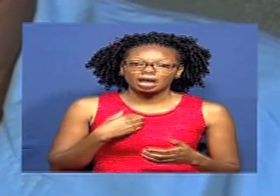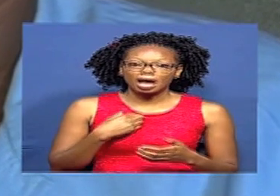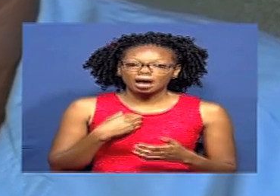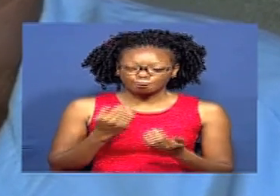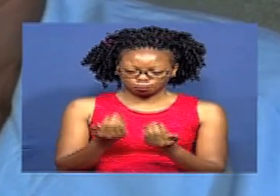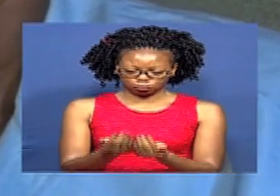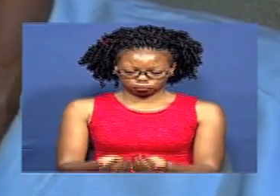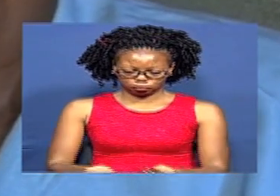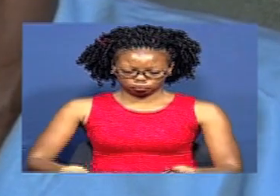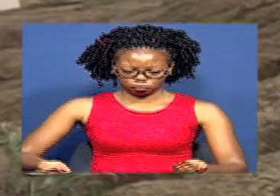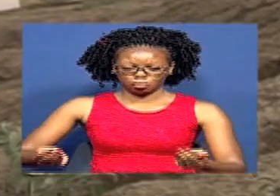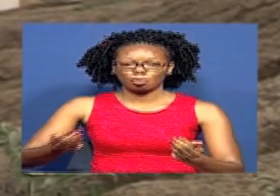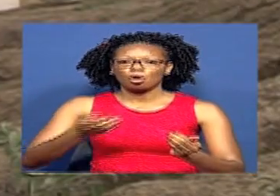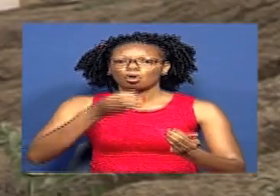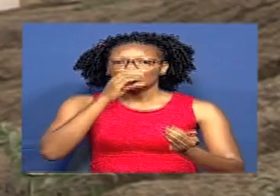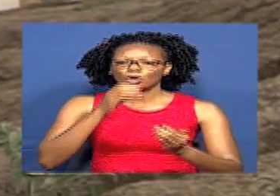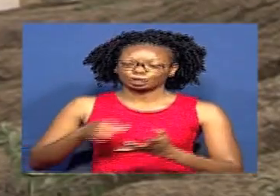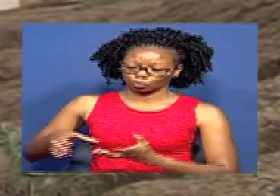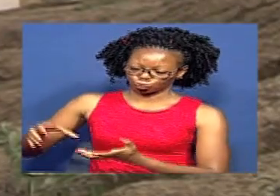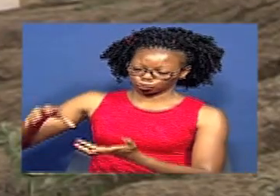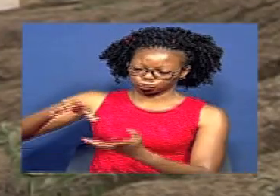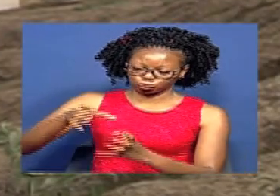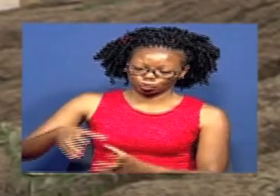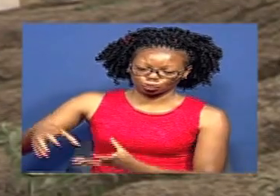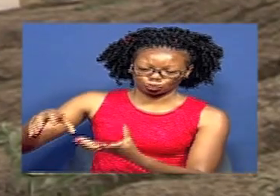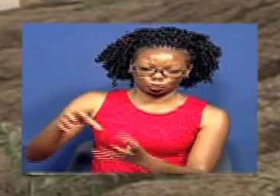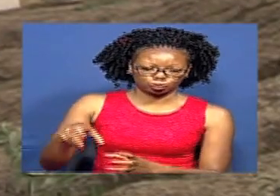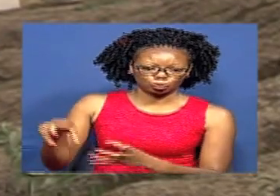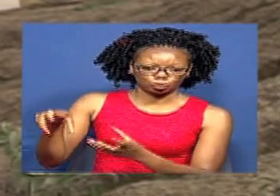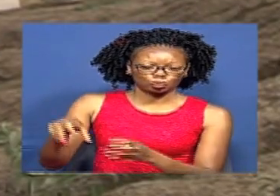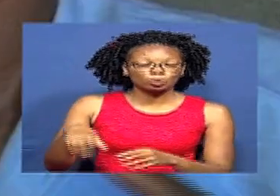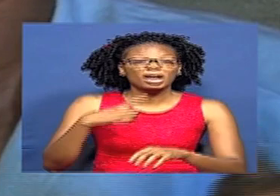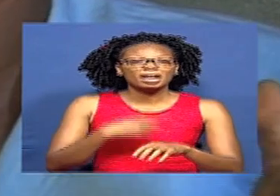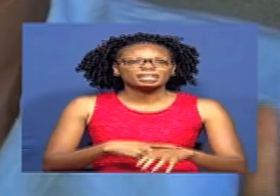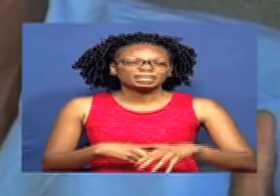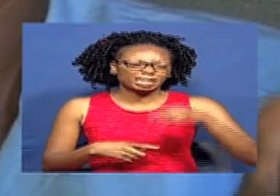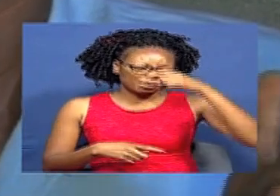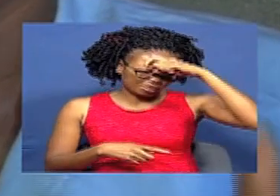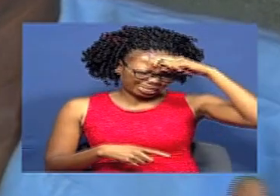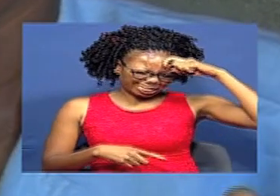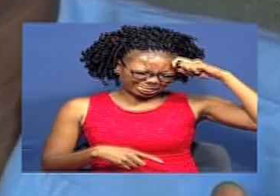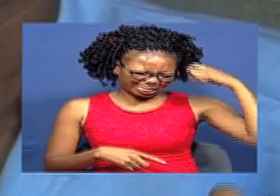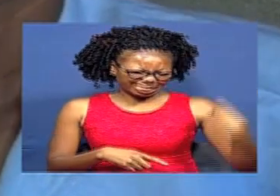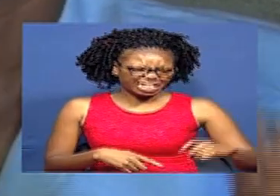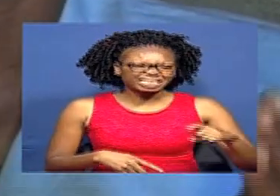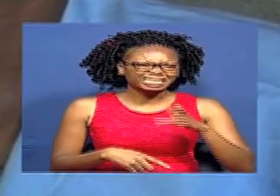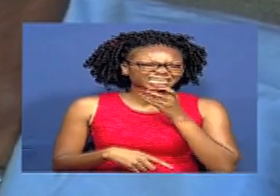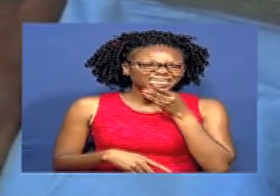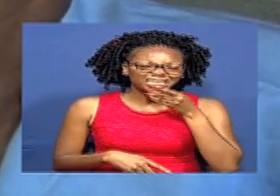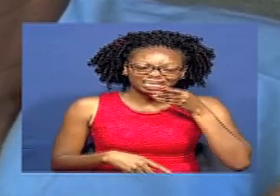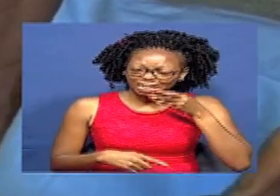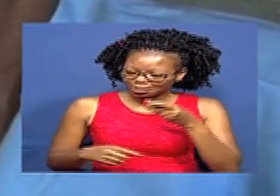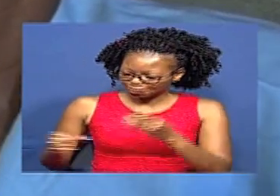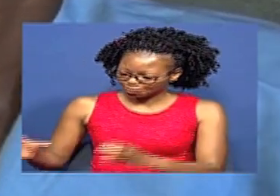tunatengeneza Kwa katuambia Hamwezi kuitengeneza njini wenyewe Jinzi munaivyo utaka iyo kubwa Kwa